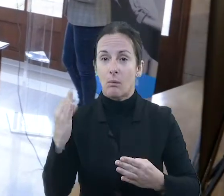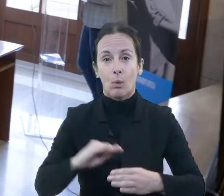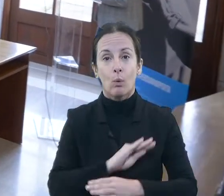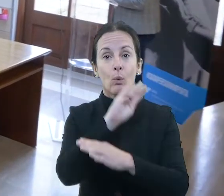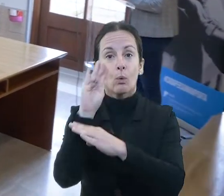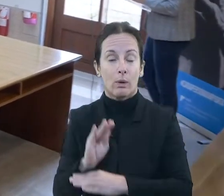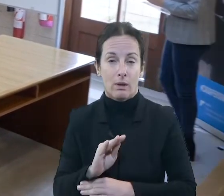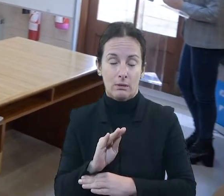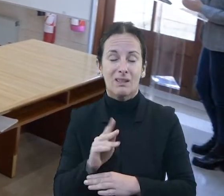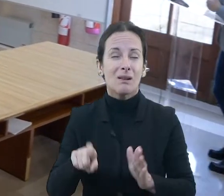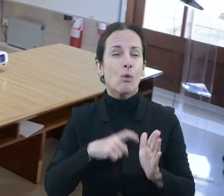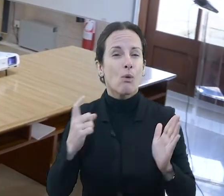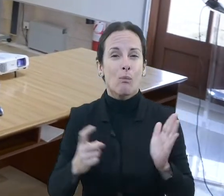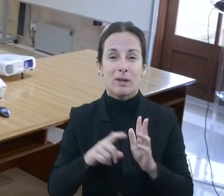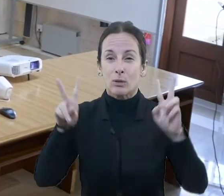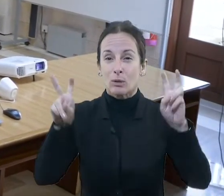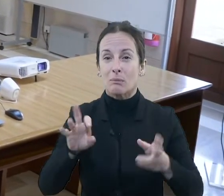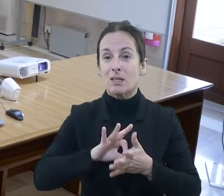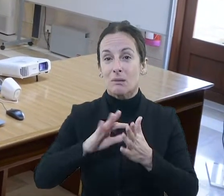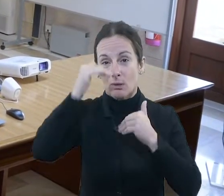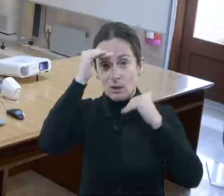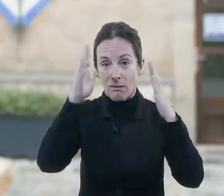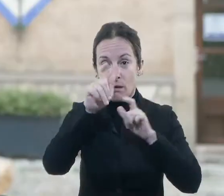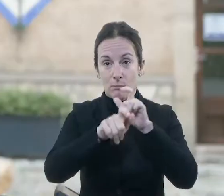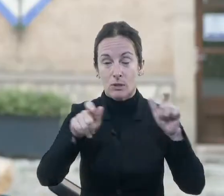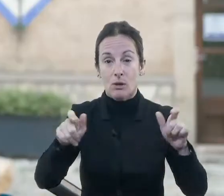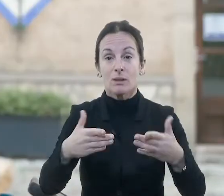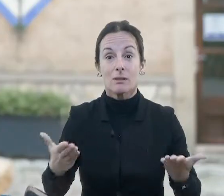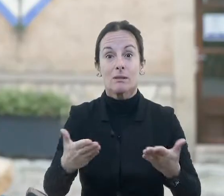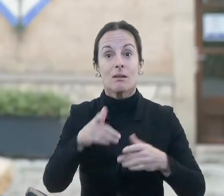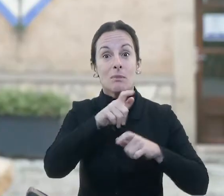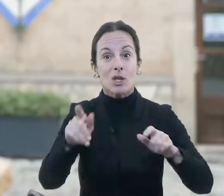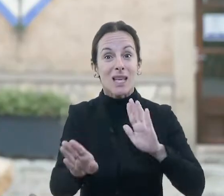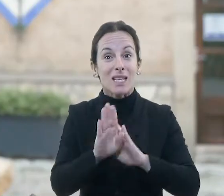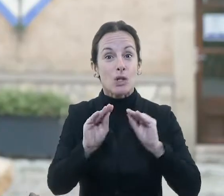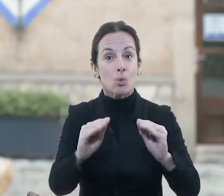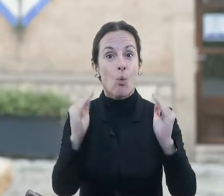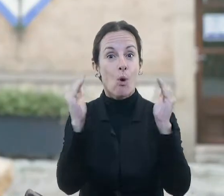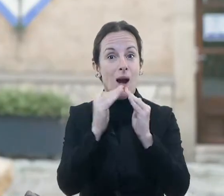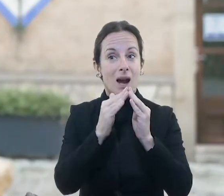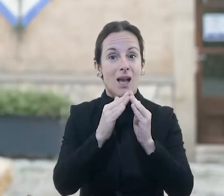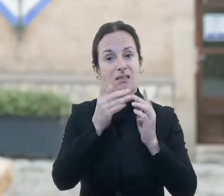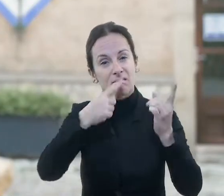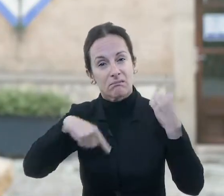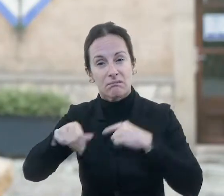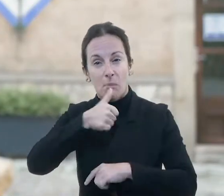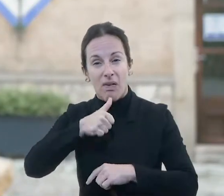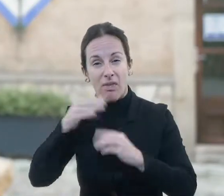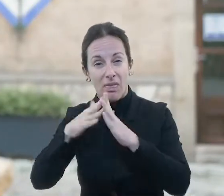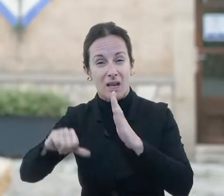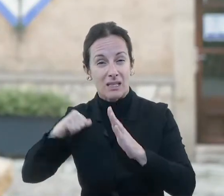'atenció a la persona i fer-ho a la gent gran, a la gent dependent, poder-ho fer cas seva, donar-li més qualitat de vida, més autonomia,